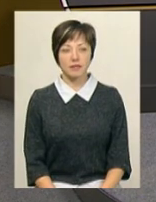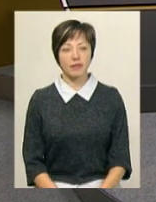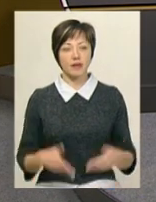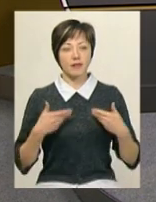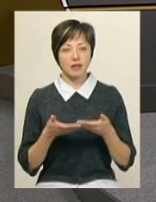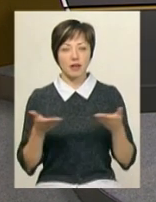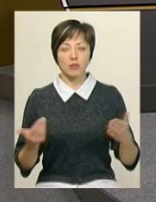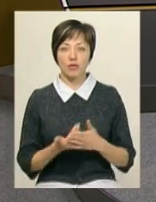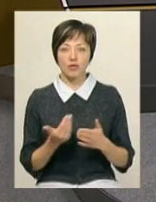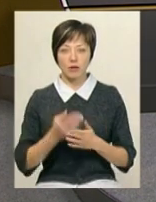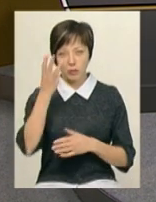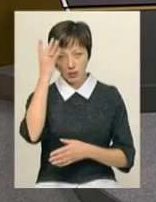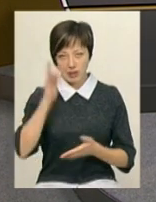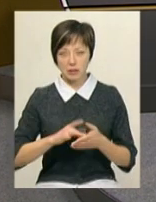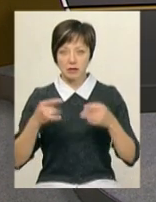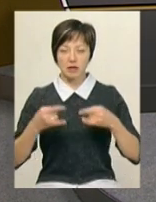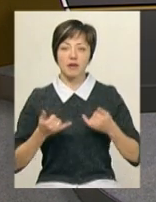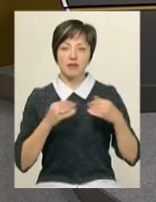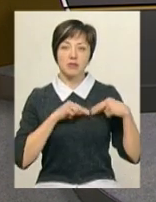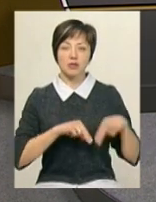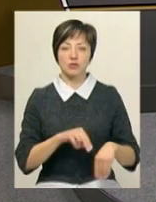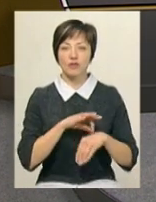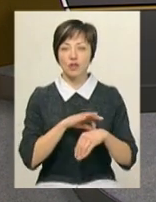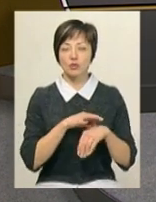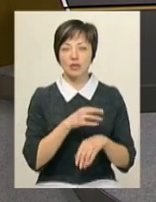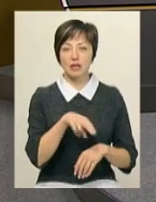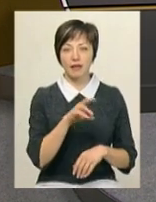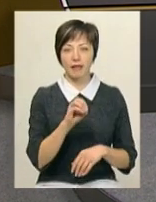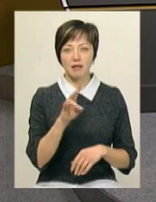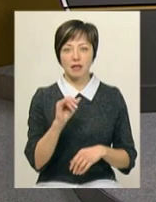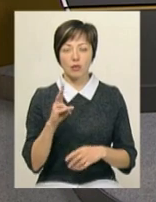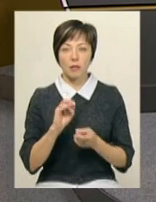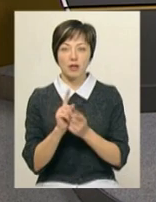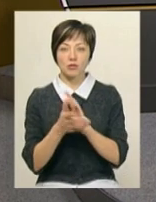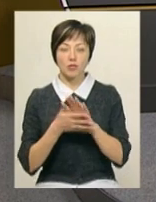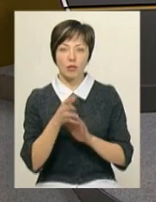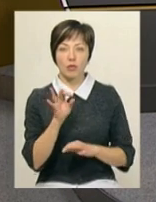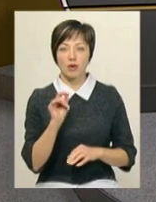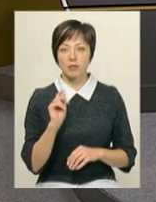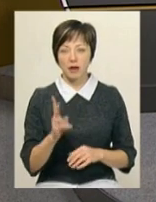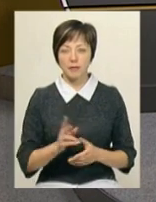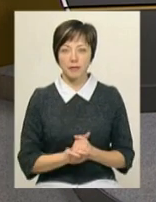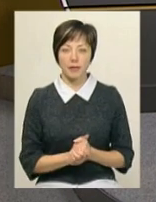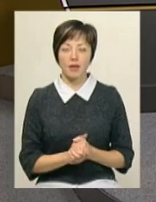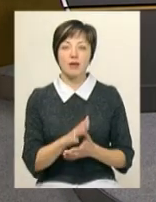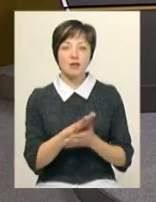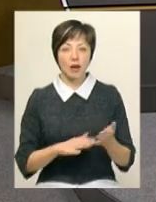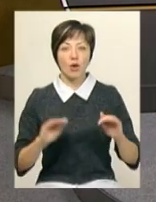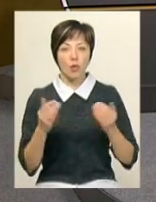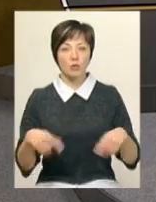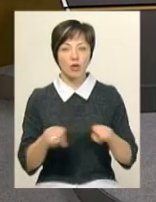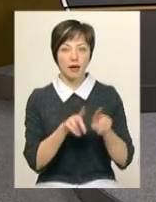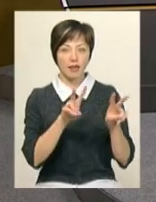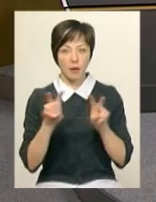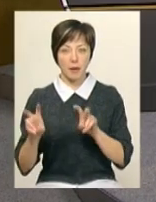Вітаю, новини в ефірі Поділля Центр. У студії для вас працюють ведуча Дарина Денисенко, переклад на жестову мову Ольги Рибак. Далі коротко про